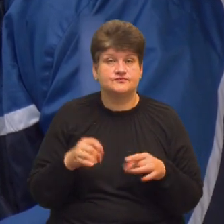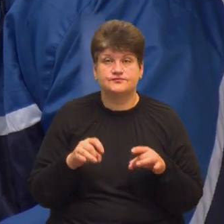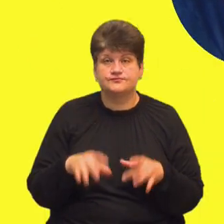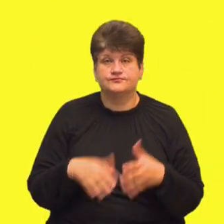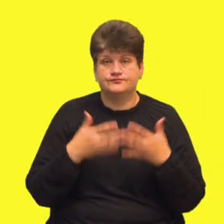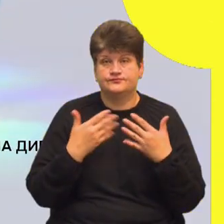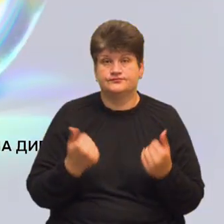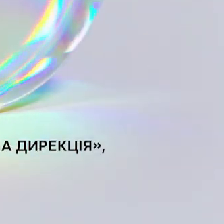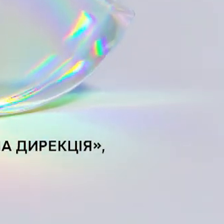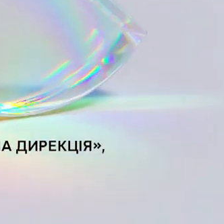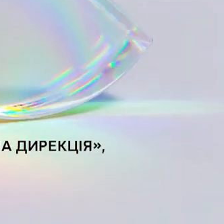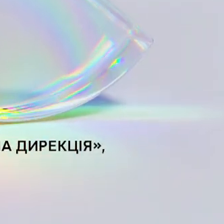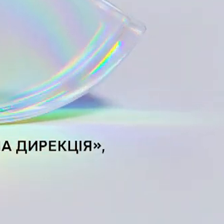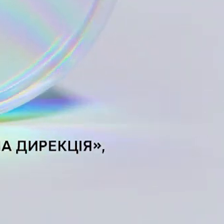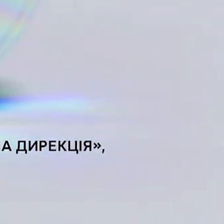тренери.